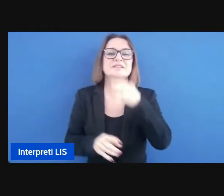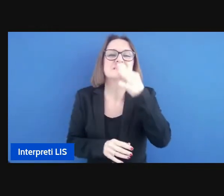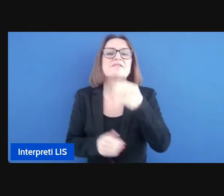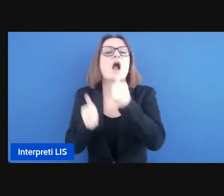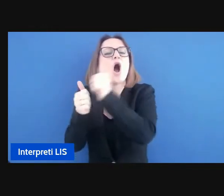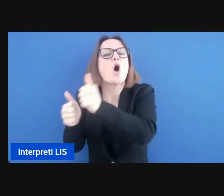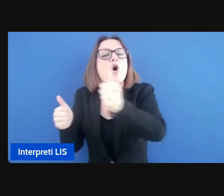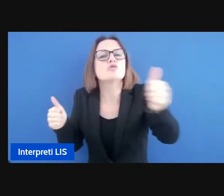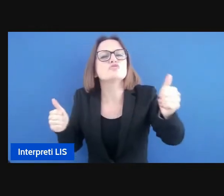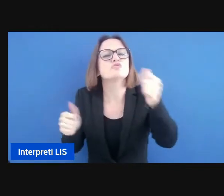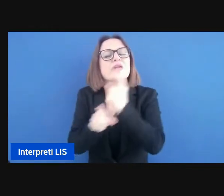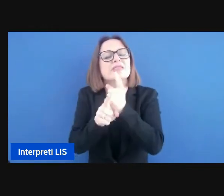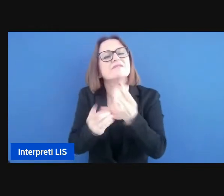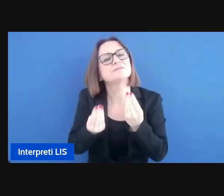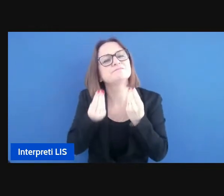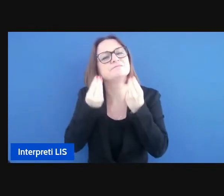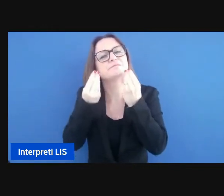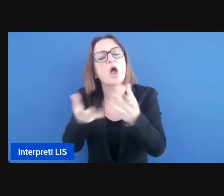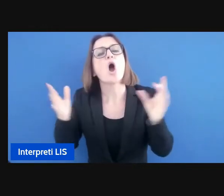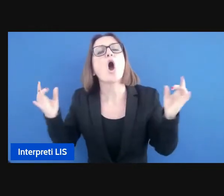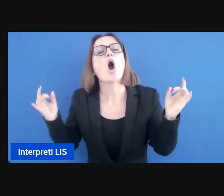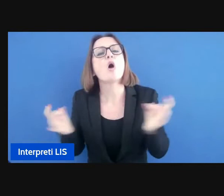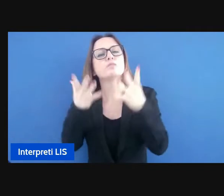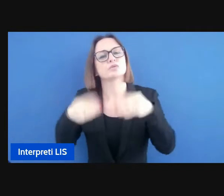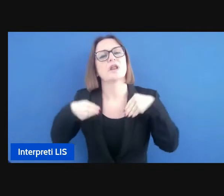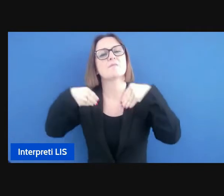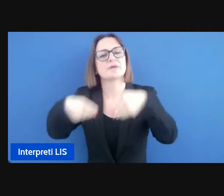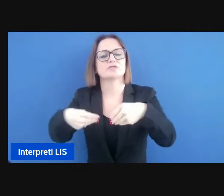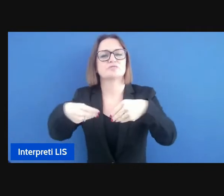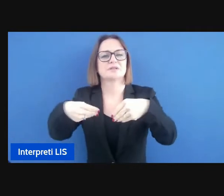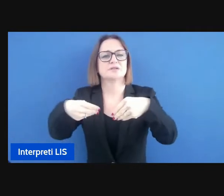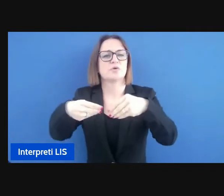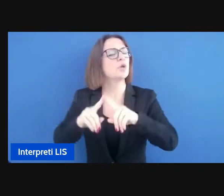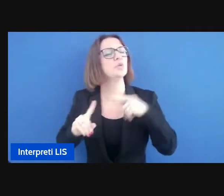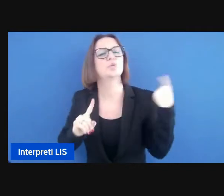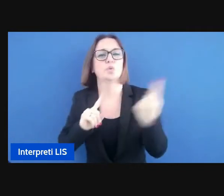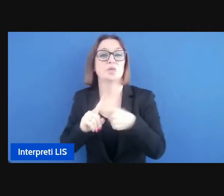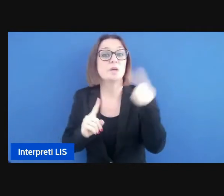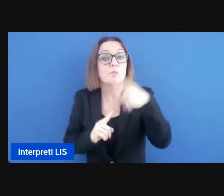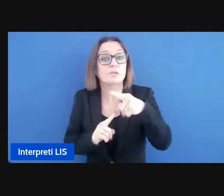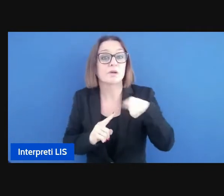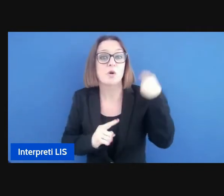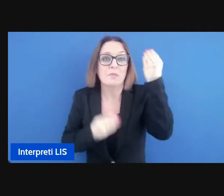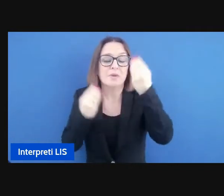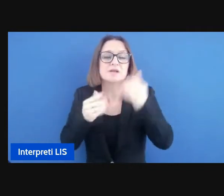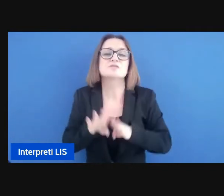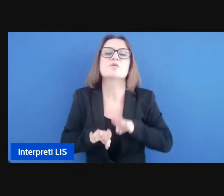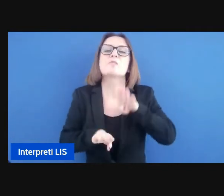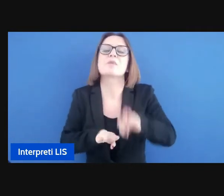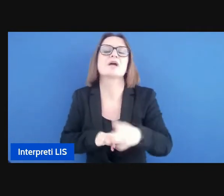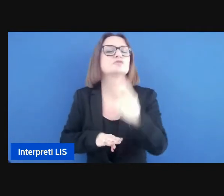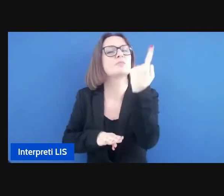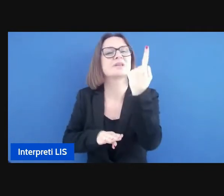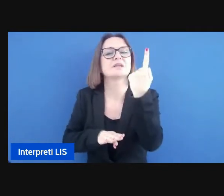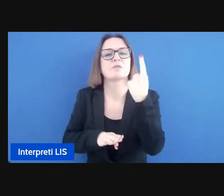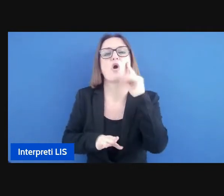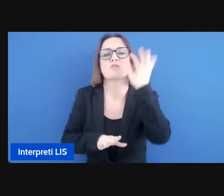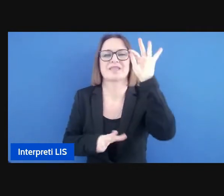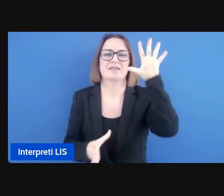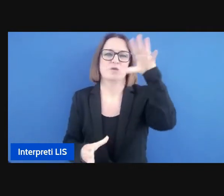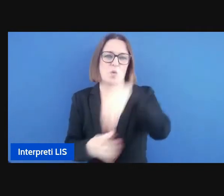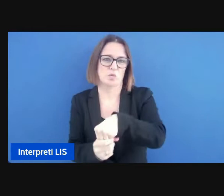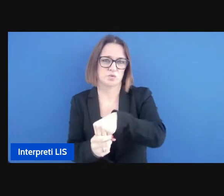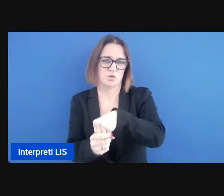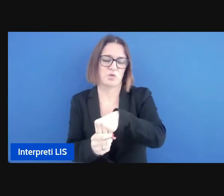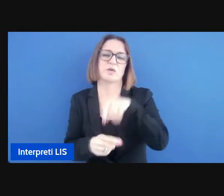piena opportunità di partecipazione e questo è il primo passo per l'inclusione ora è